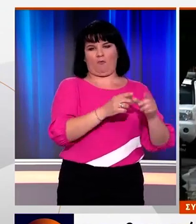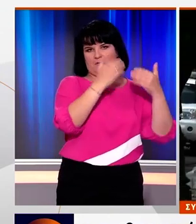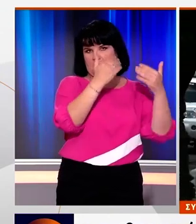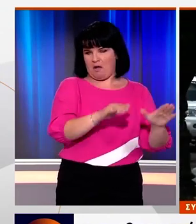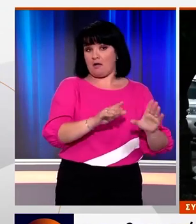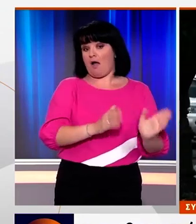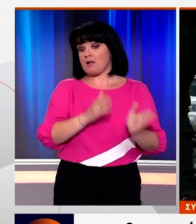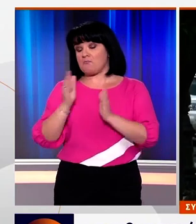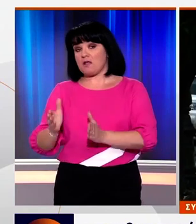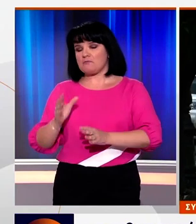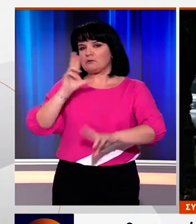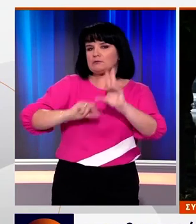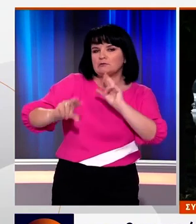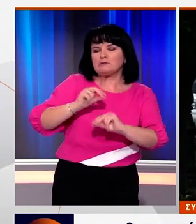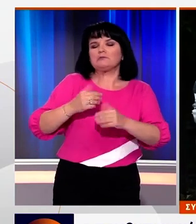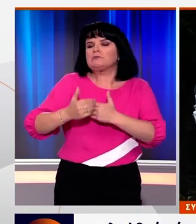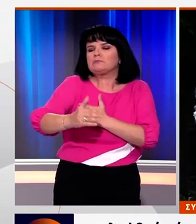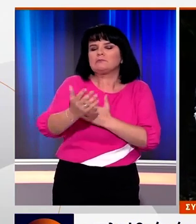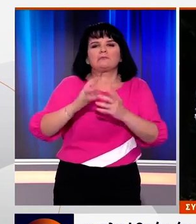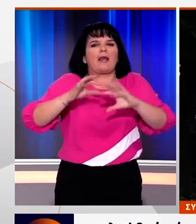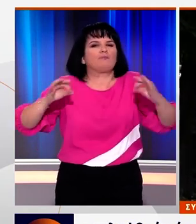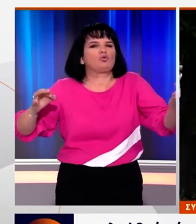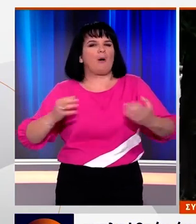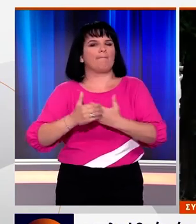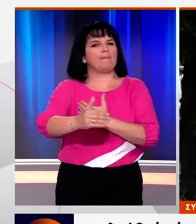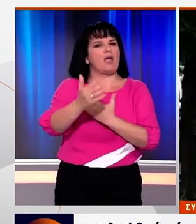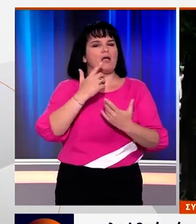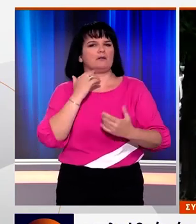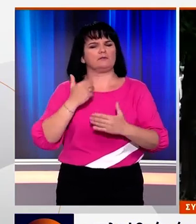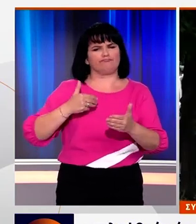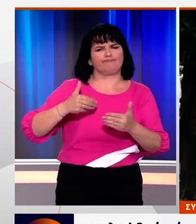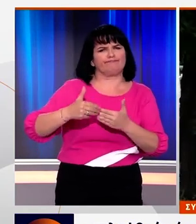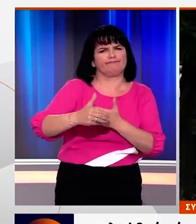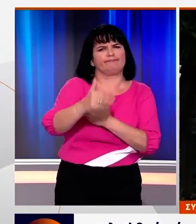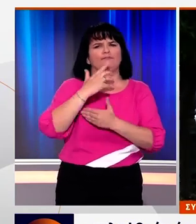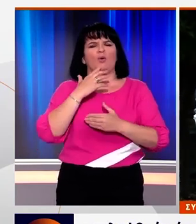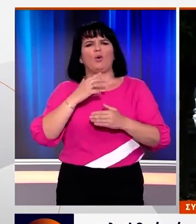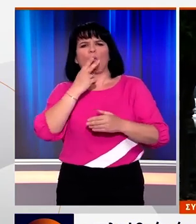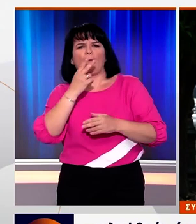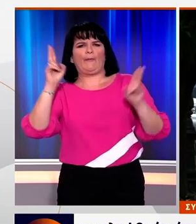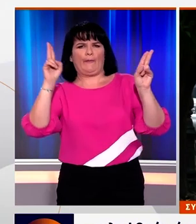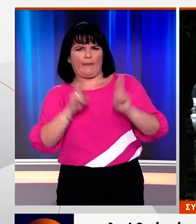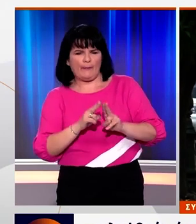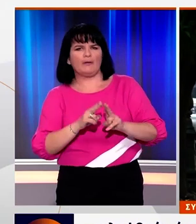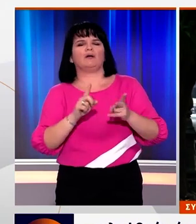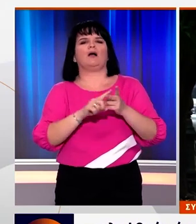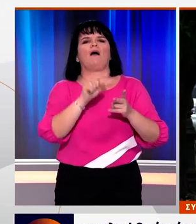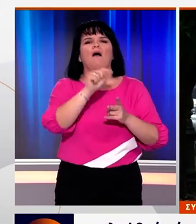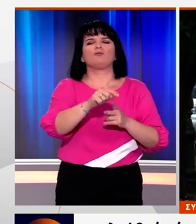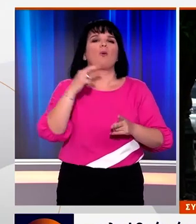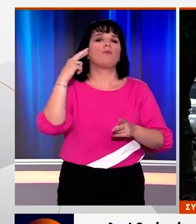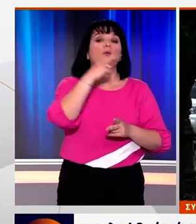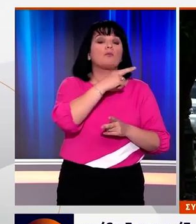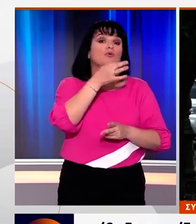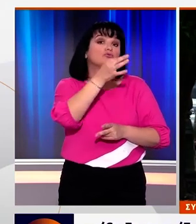Ειδικότερα συζητήθηκαν οι δράσεις που πρέπει να αναλυθούν άμεσα αλλά και μεσοπρόθεσμα για τη μείωση του καπνίσματος την οποία ο